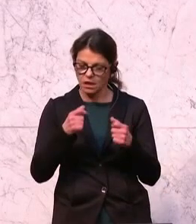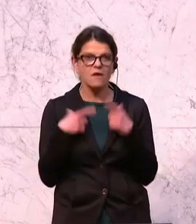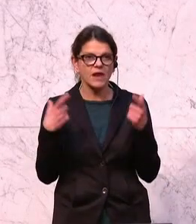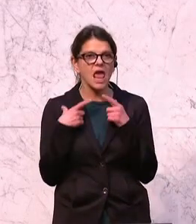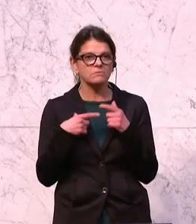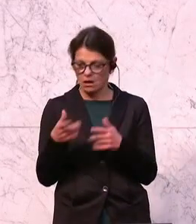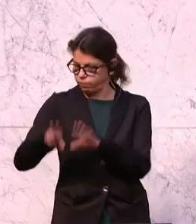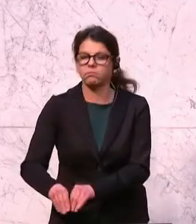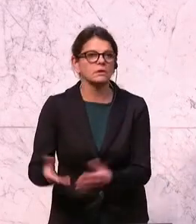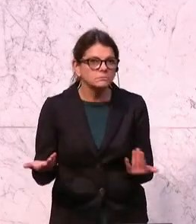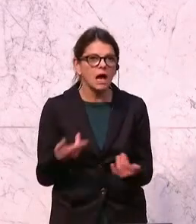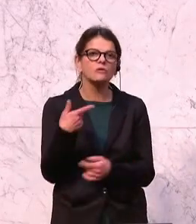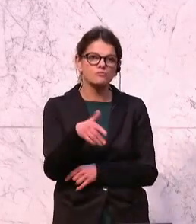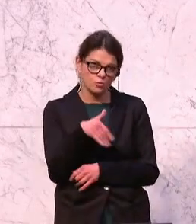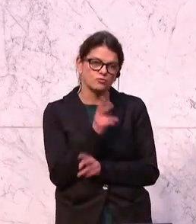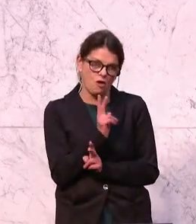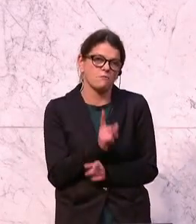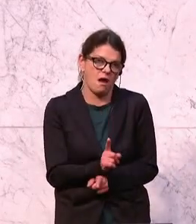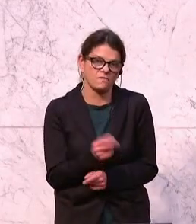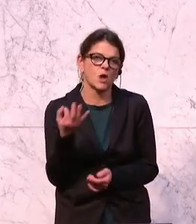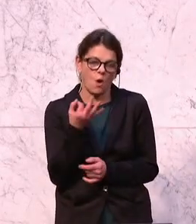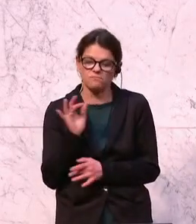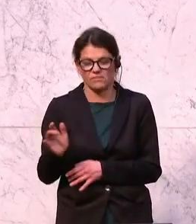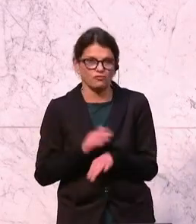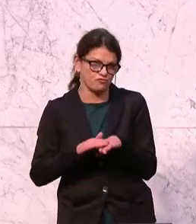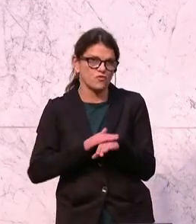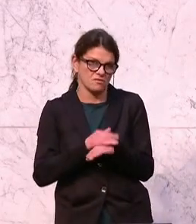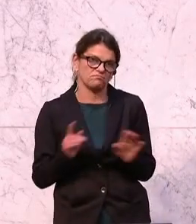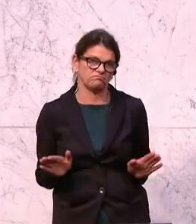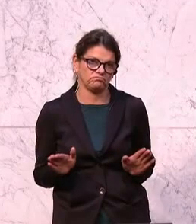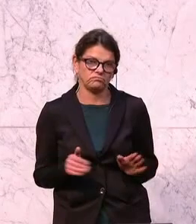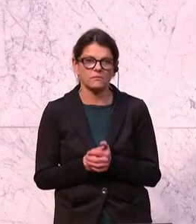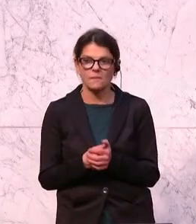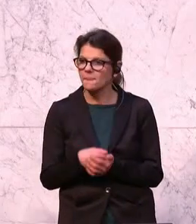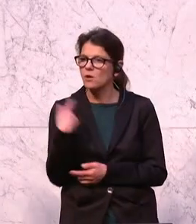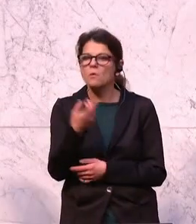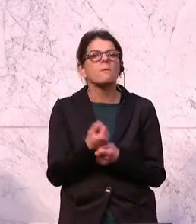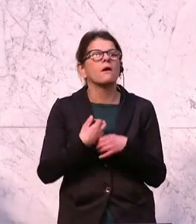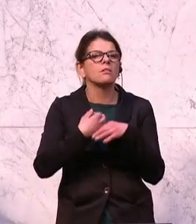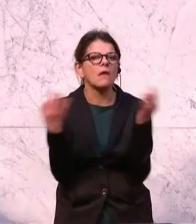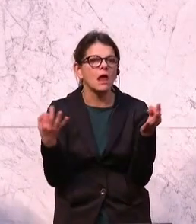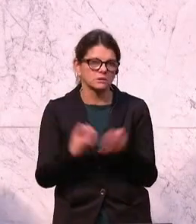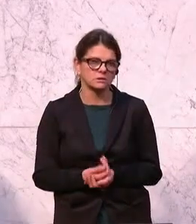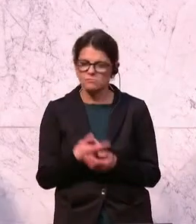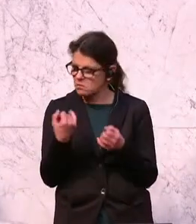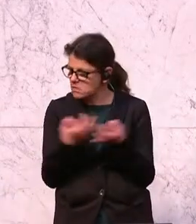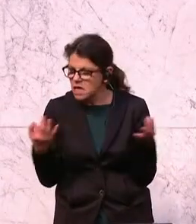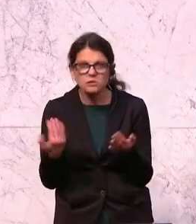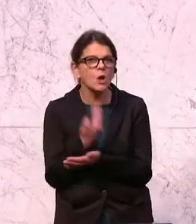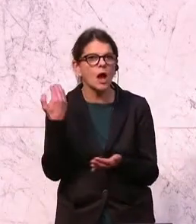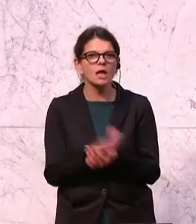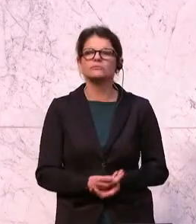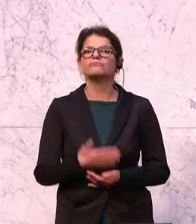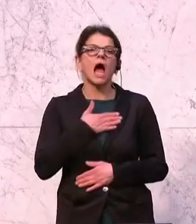und so weiter, müssen Sie sich heute eigentlich entschuldigen. Und Sie machen nichts Neues außer